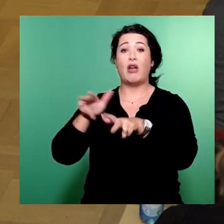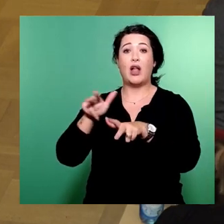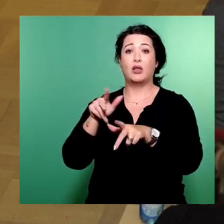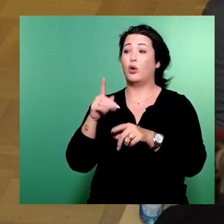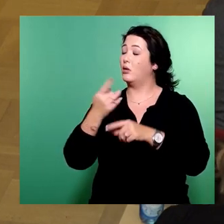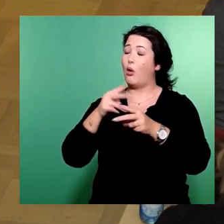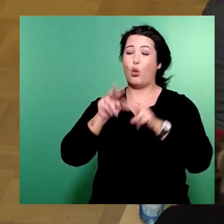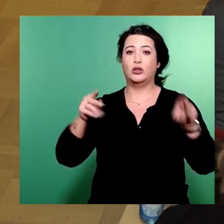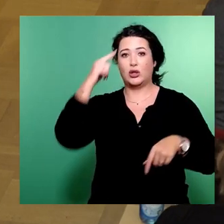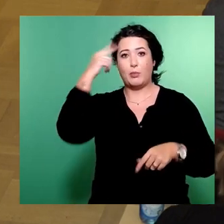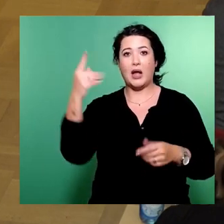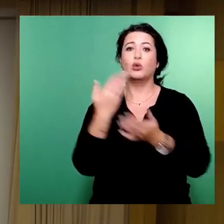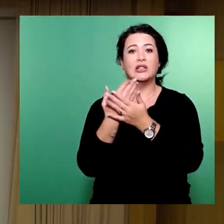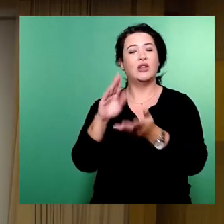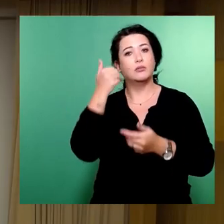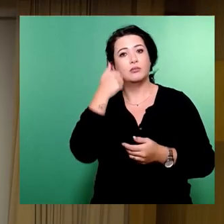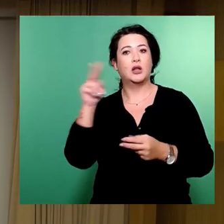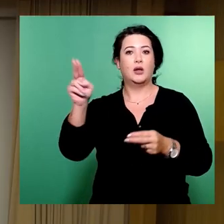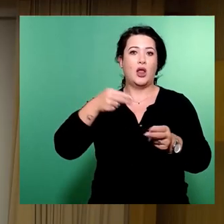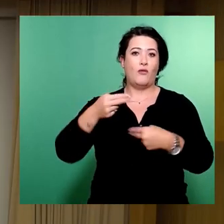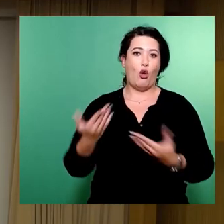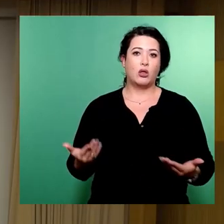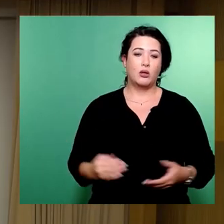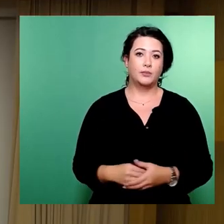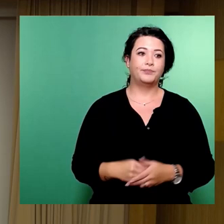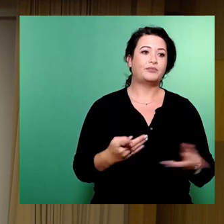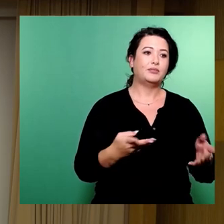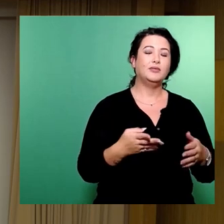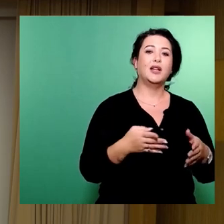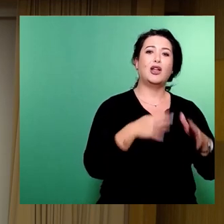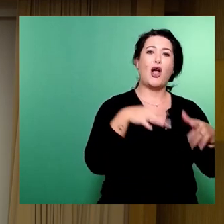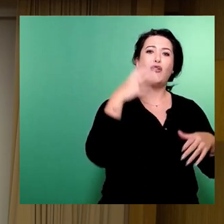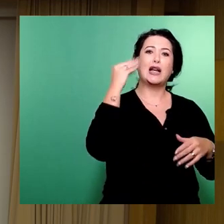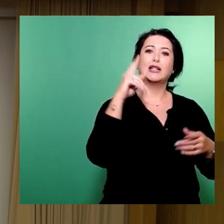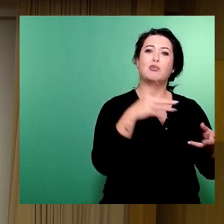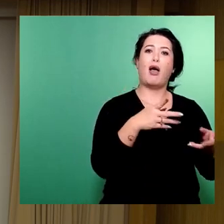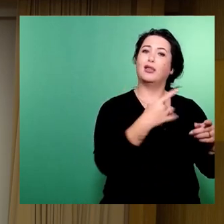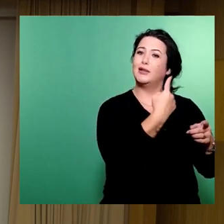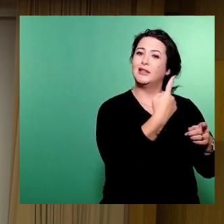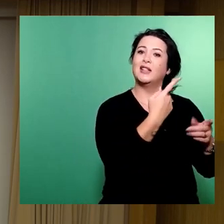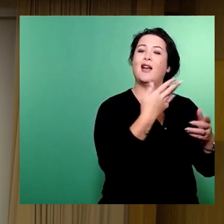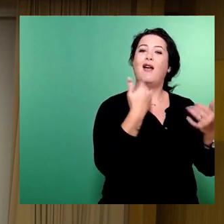Auskünfte dazu. Die Weihnachtsmannfunktion übernimmt heute Herr Bürgermeister Kühn. Danke.